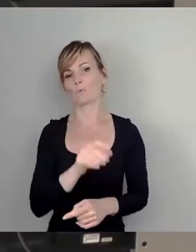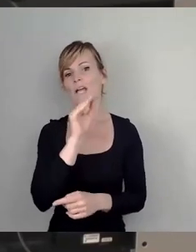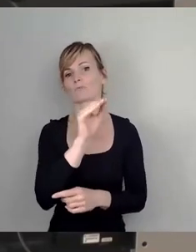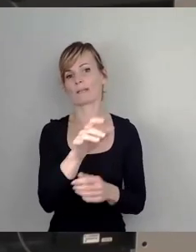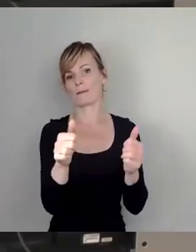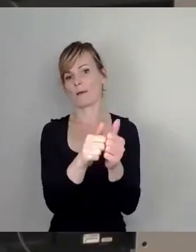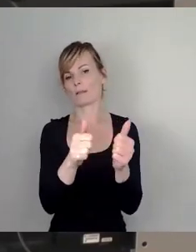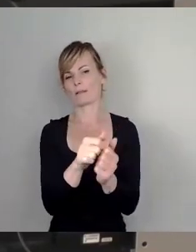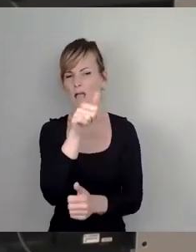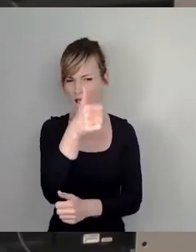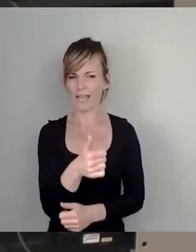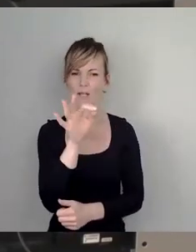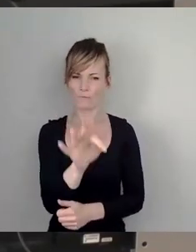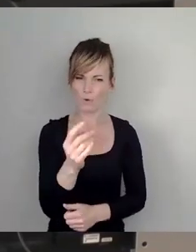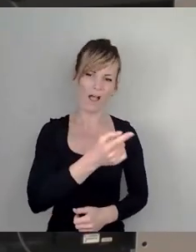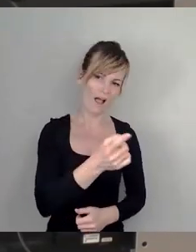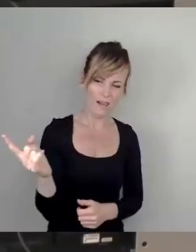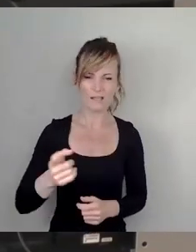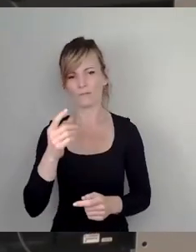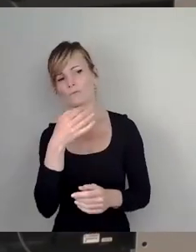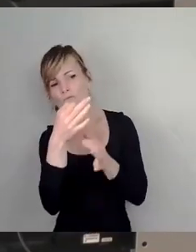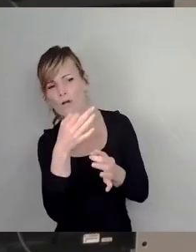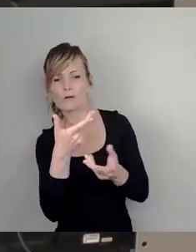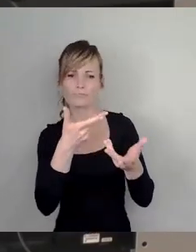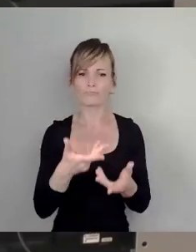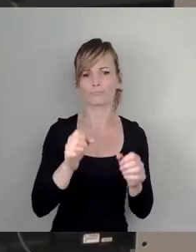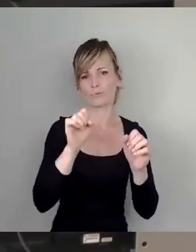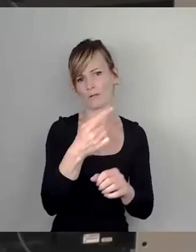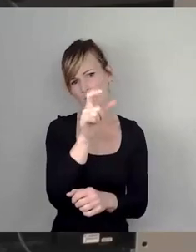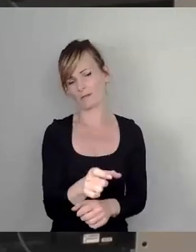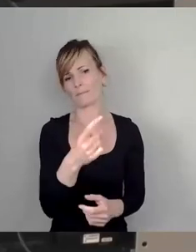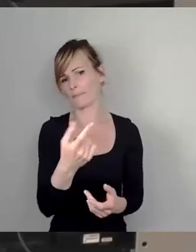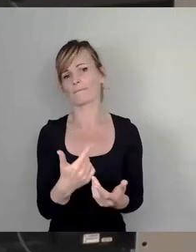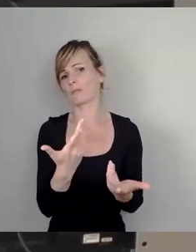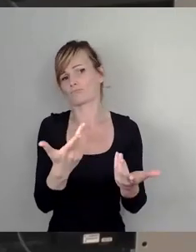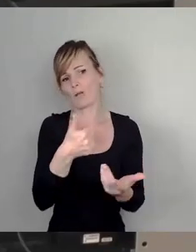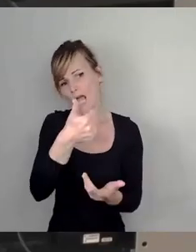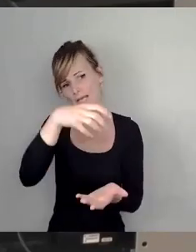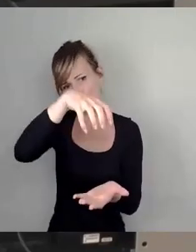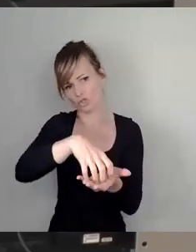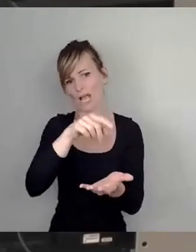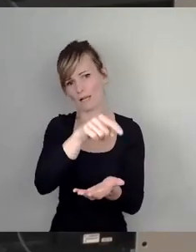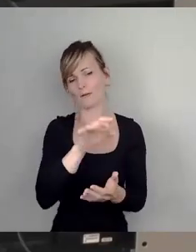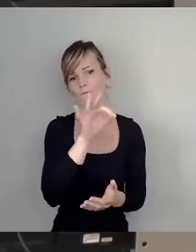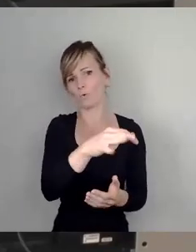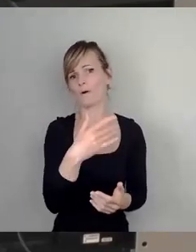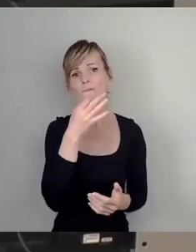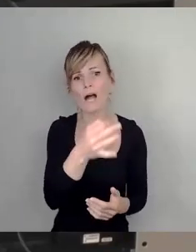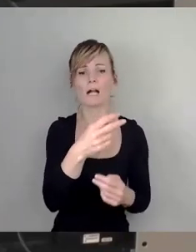Anlaufstelle ist für die